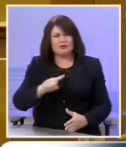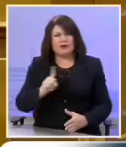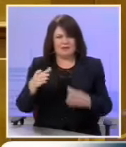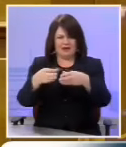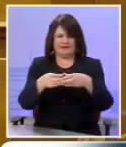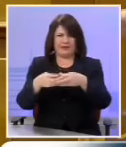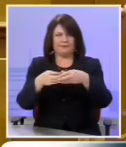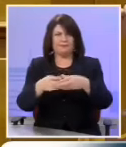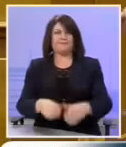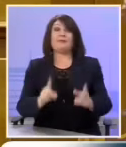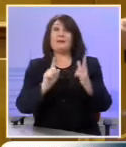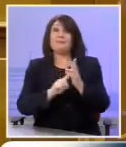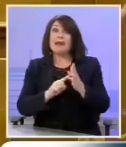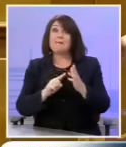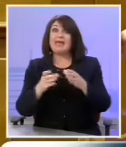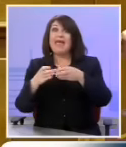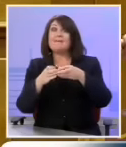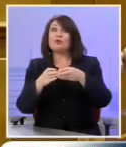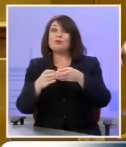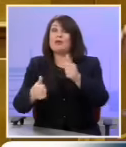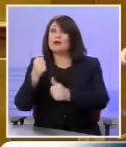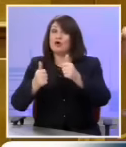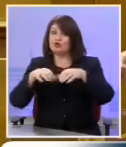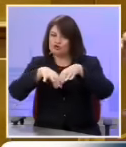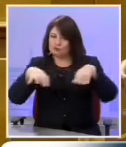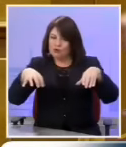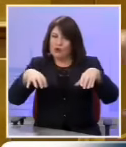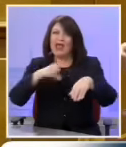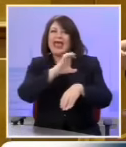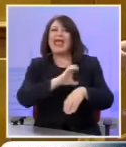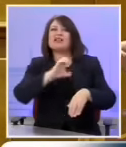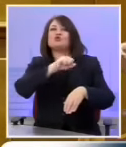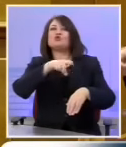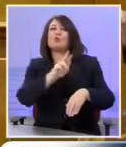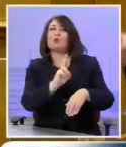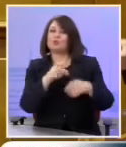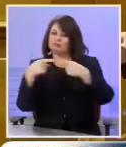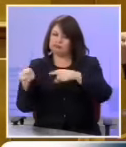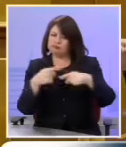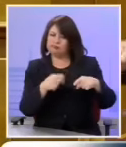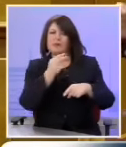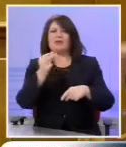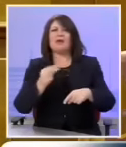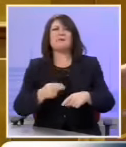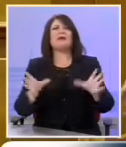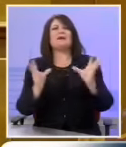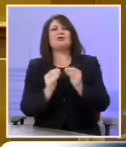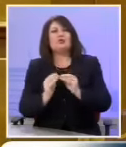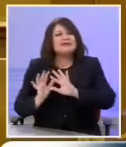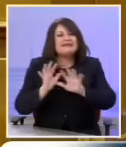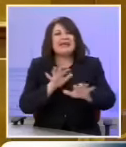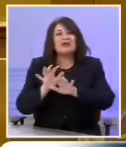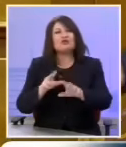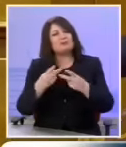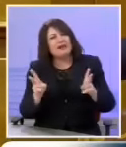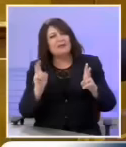Αποσαφηνίστε τη σχέση της Επιτροπής Ανταγωνισμού και του Εθνικού Συμβουλίου Ροτιλόρασης στα θέματα της συγκέντρωσης.